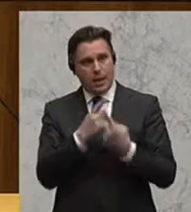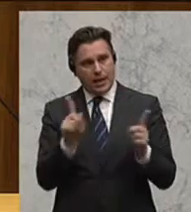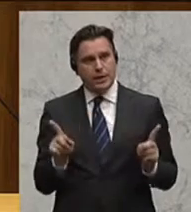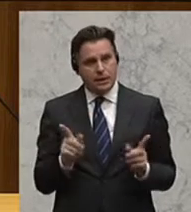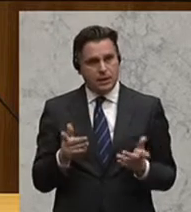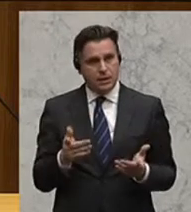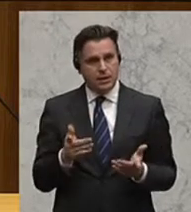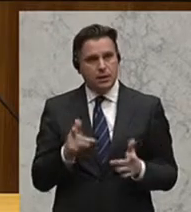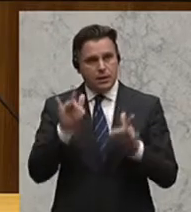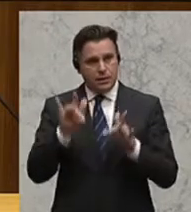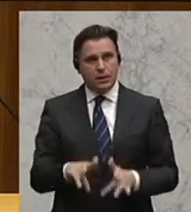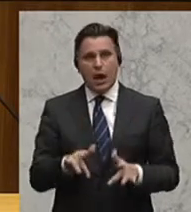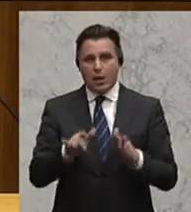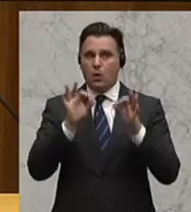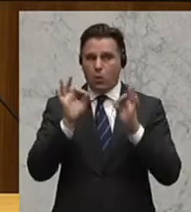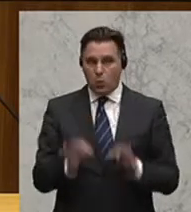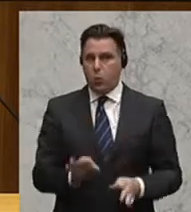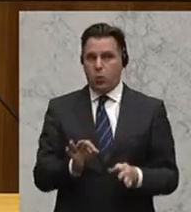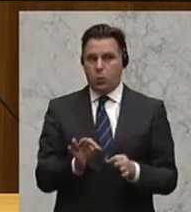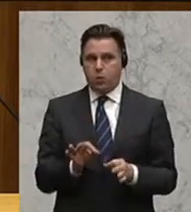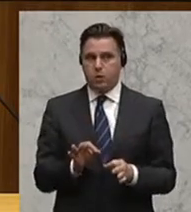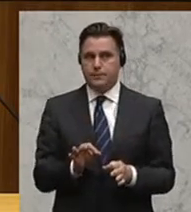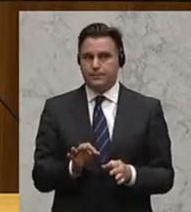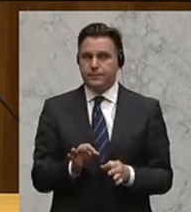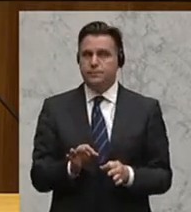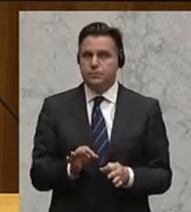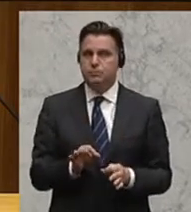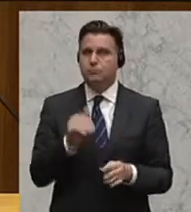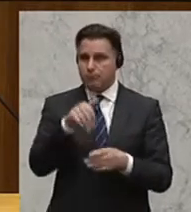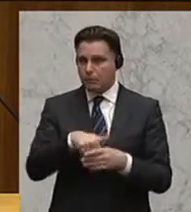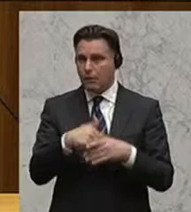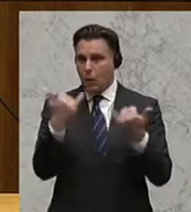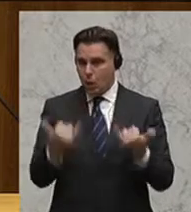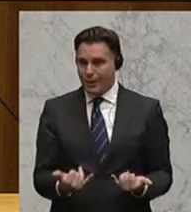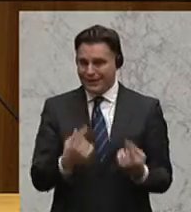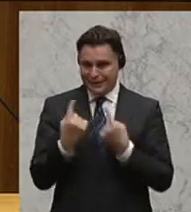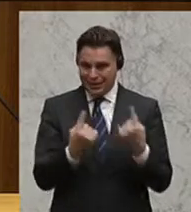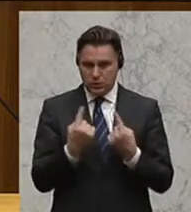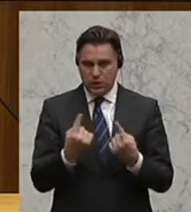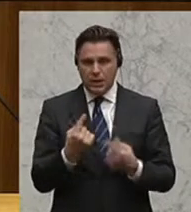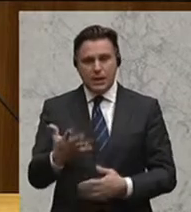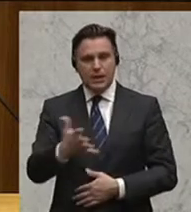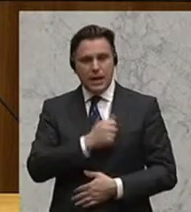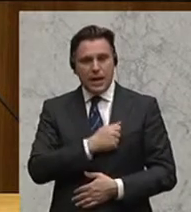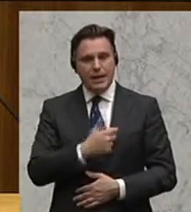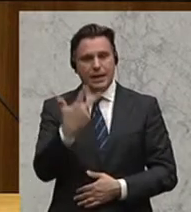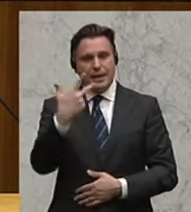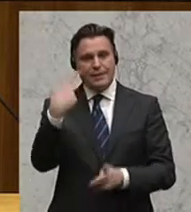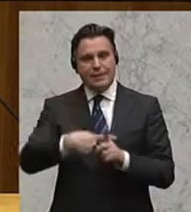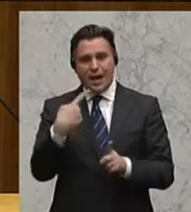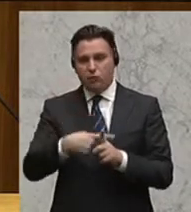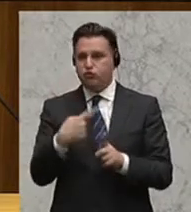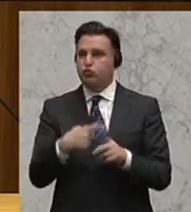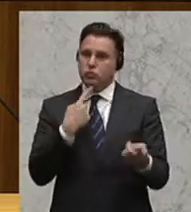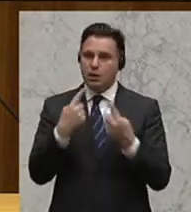wenn es etwas Gutes gehabt hat, dann traue mir ich heute sagen, endlich einmal, dass wir drei Stunden über Sicherheit